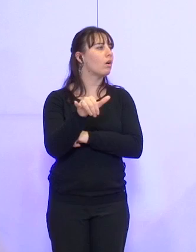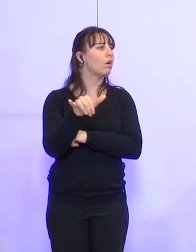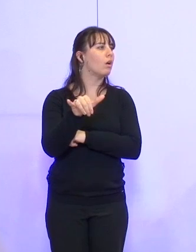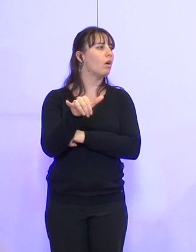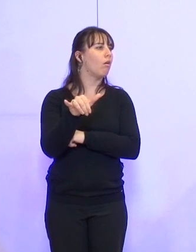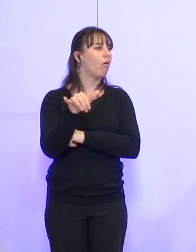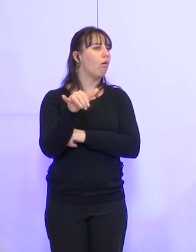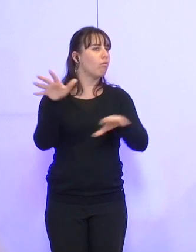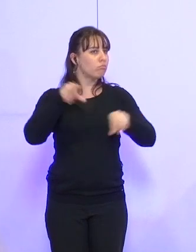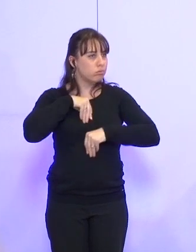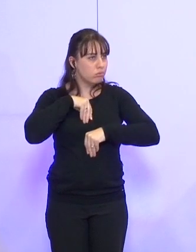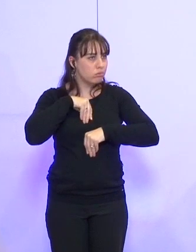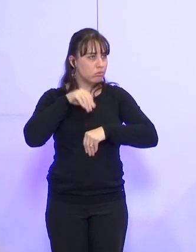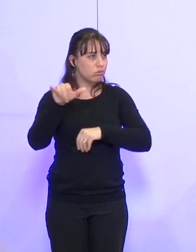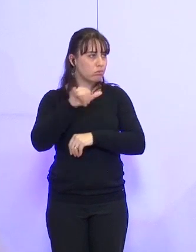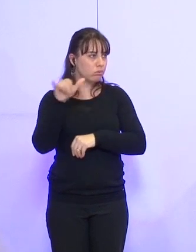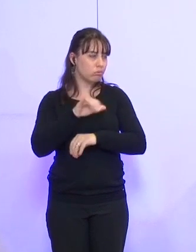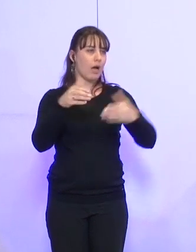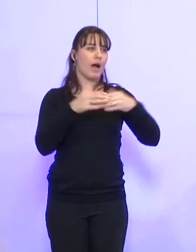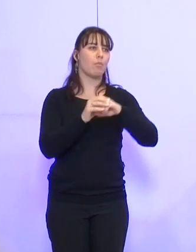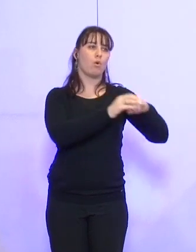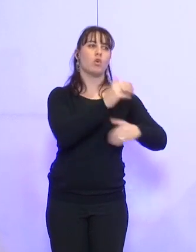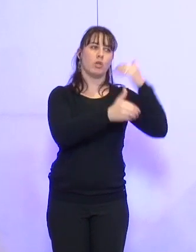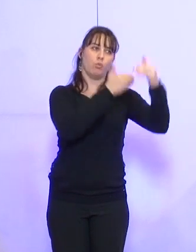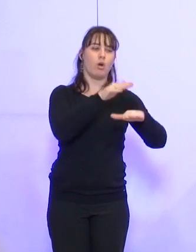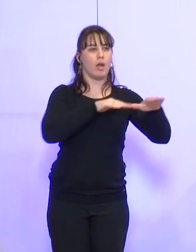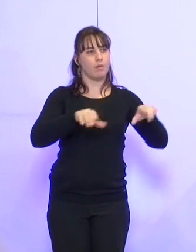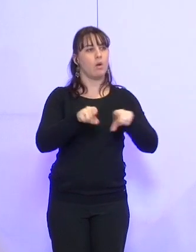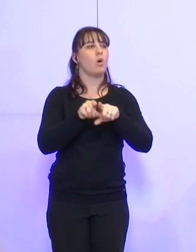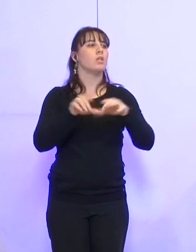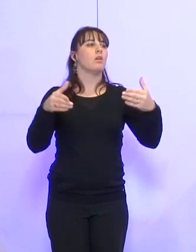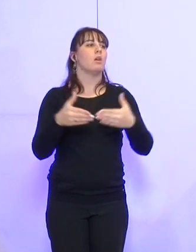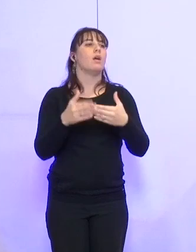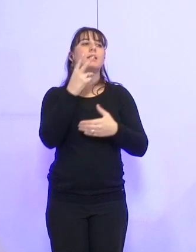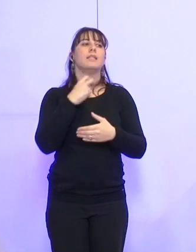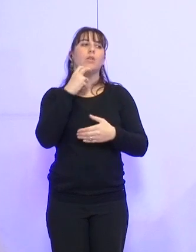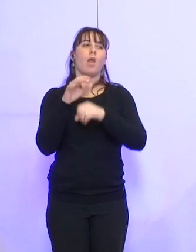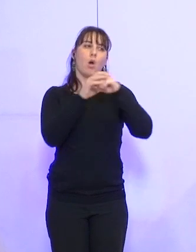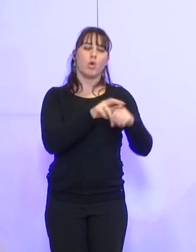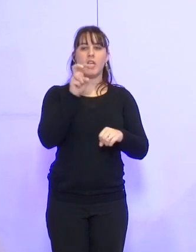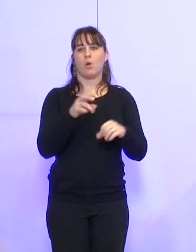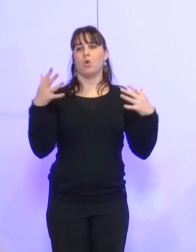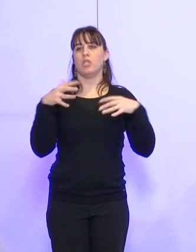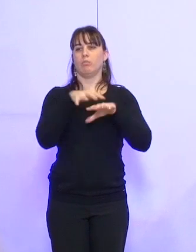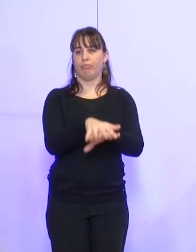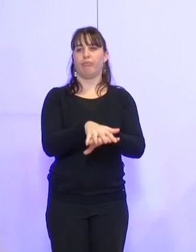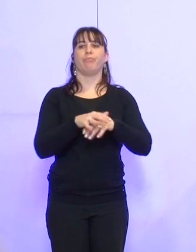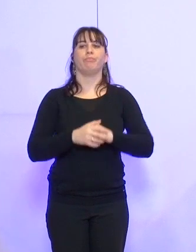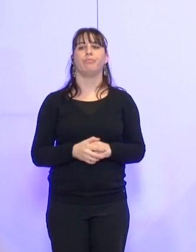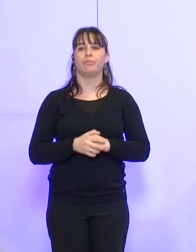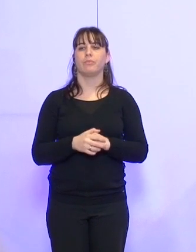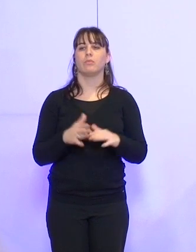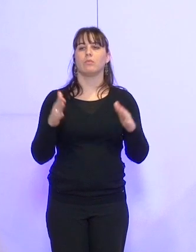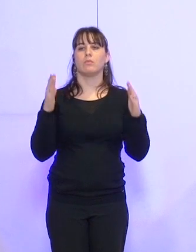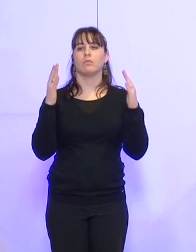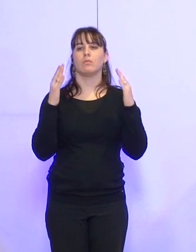Qui est pour ? Le rassemblement de gauche et de progrès. Le rassemblement citoyen de la gauche et des écologistes. Délibération numéro